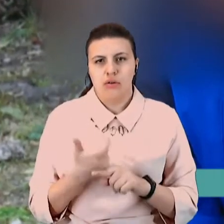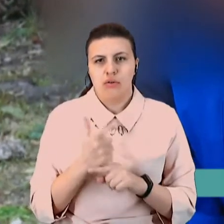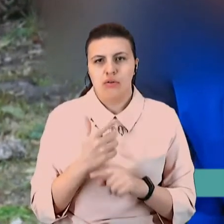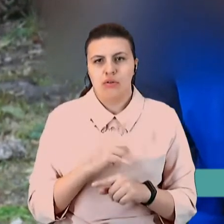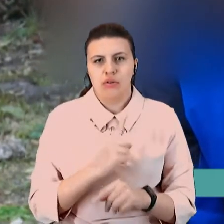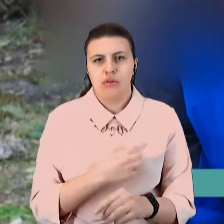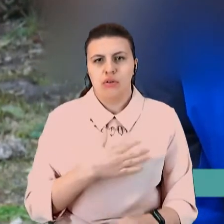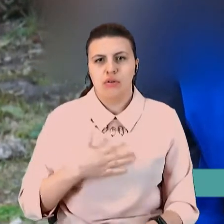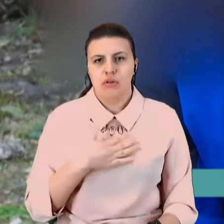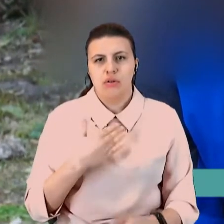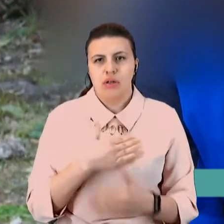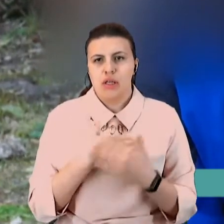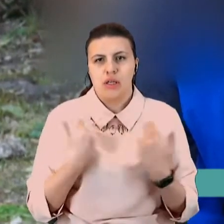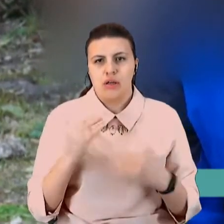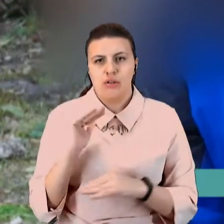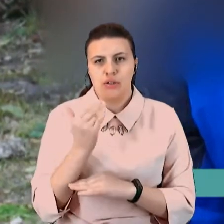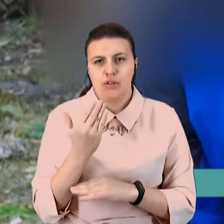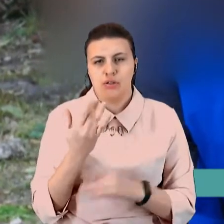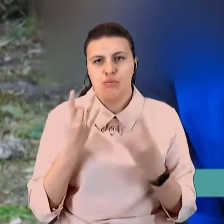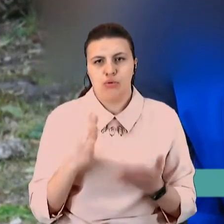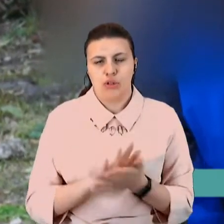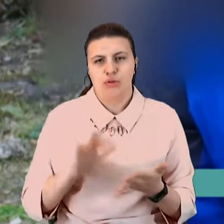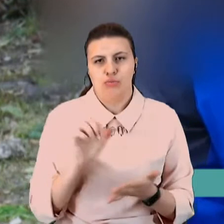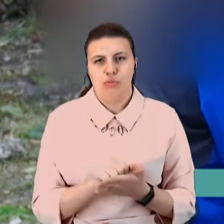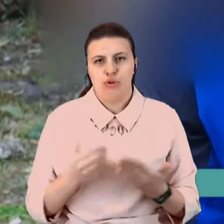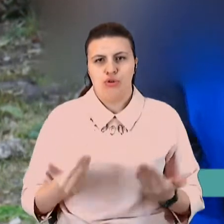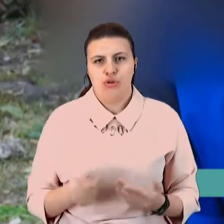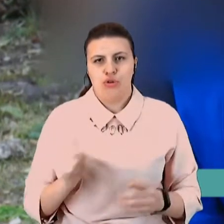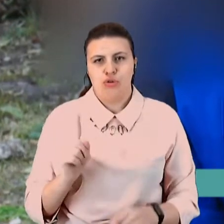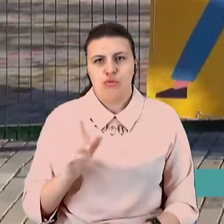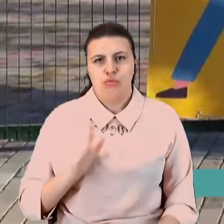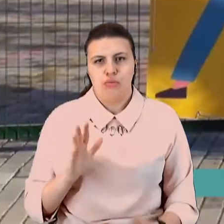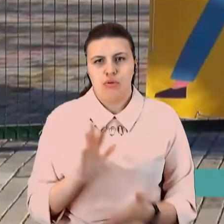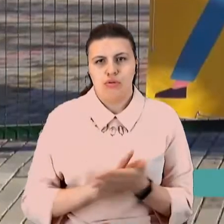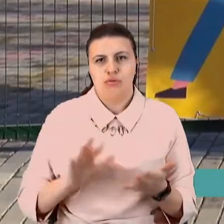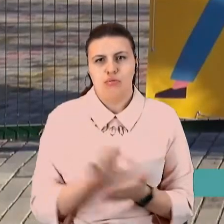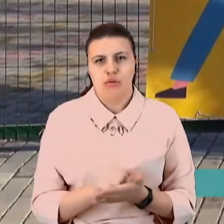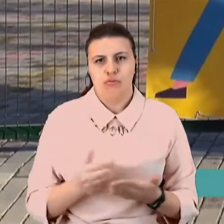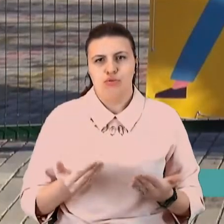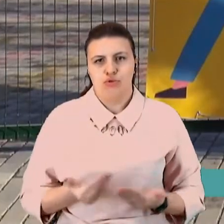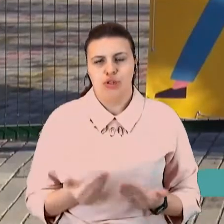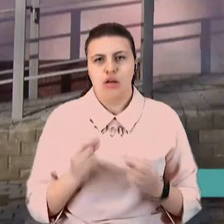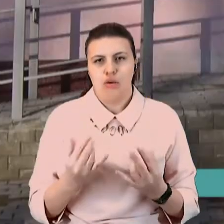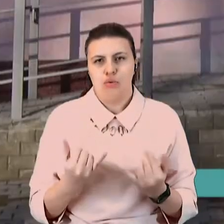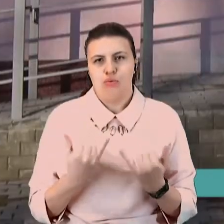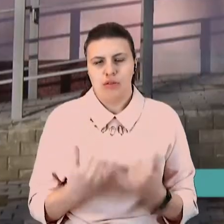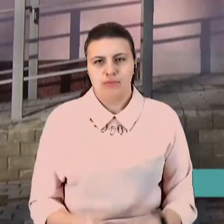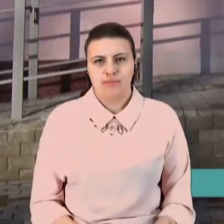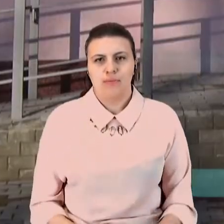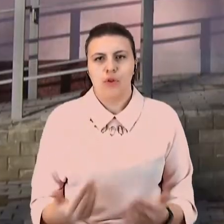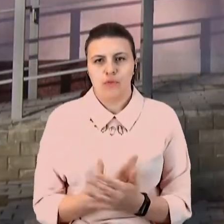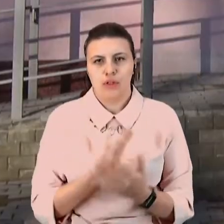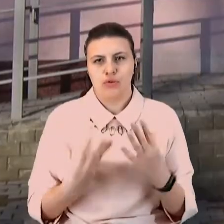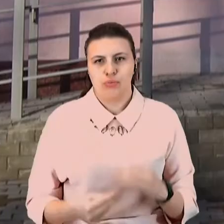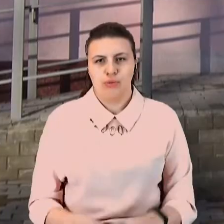хочу дитину ломати, просто життя, щоб вона була поломана, як у мене. Владислав Уколов, Олександр Голенко. Новини на